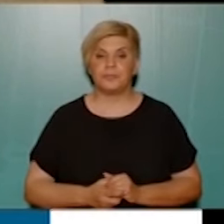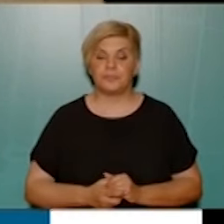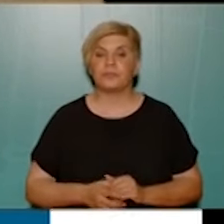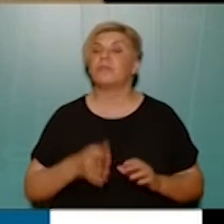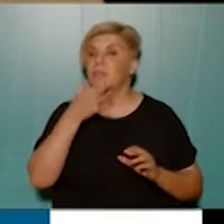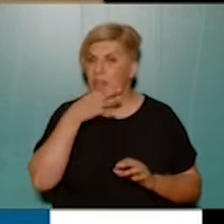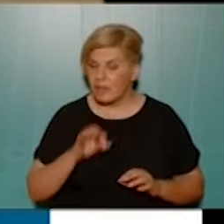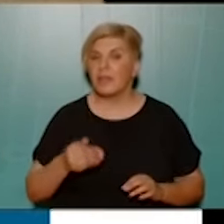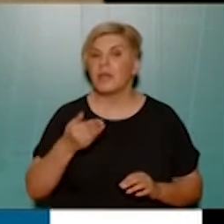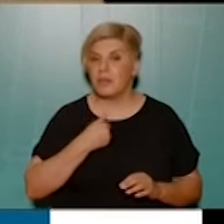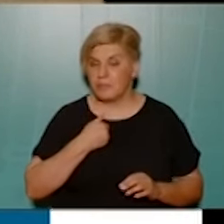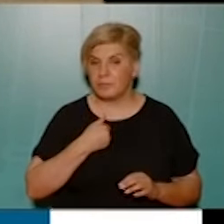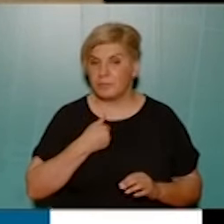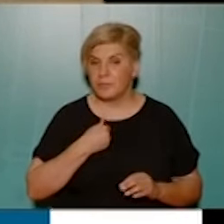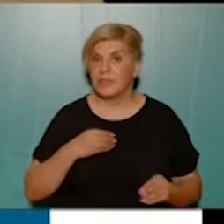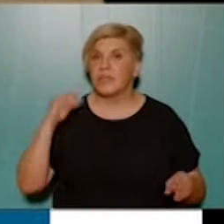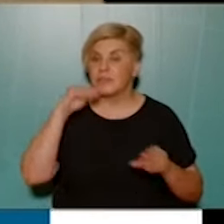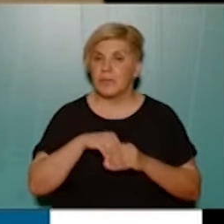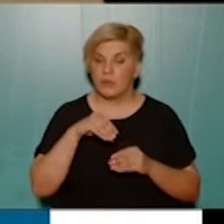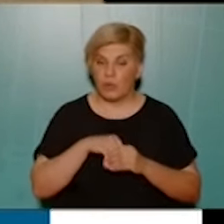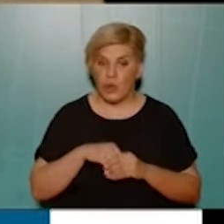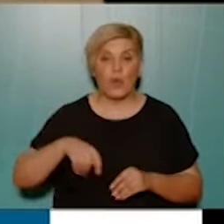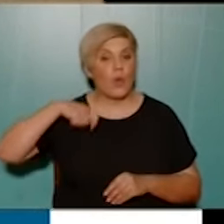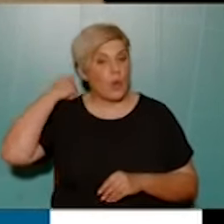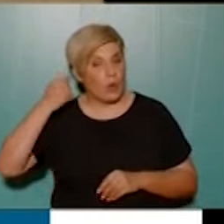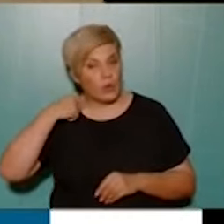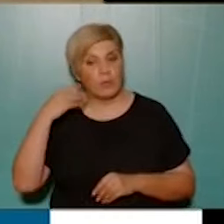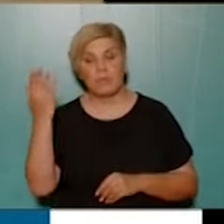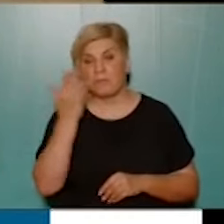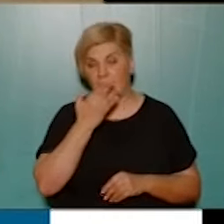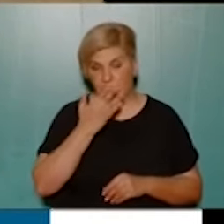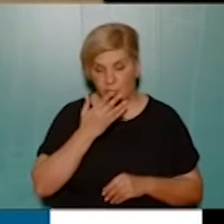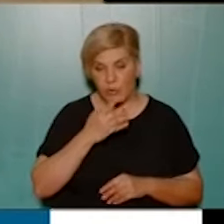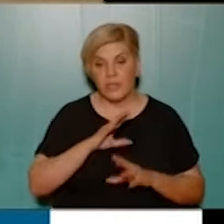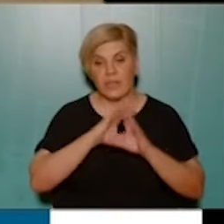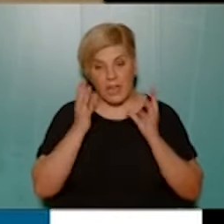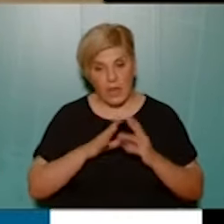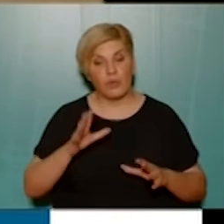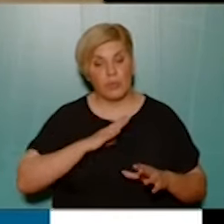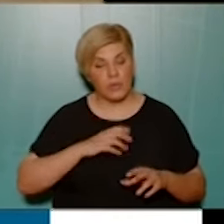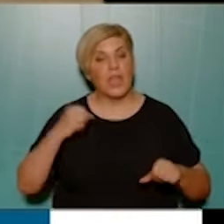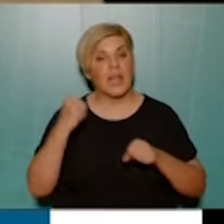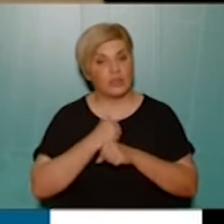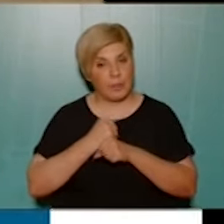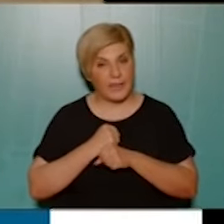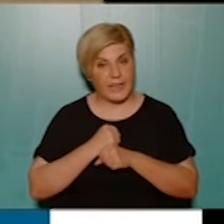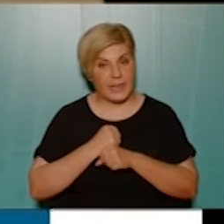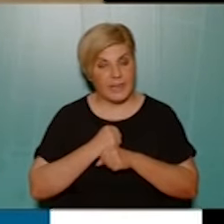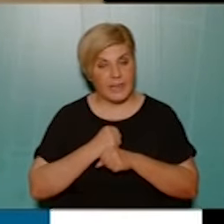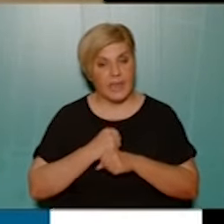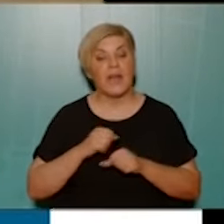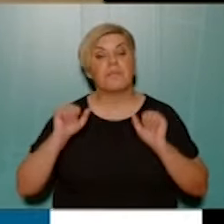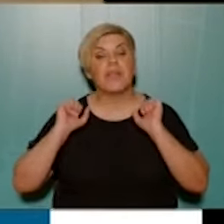Ακριβώς γιατί θέλουμε με τη συμμετοχή των γονέων, των μαθητών, γενικά των πολιτών, των εργαζομένων, να